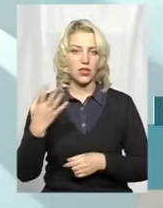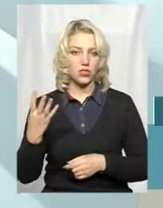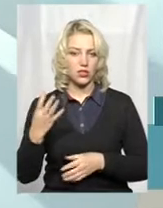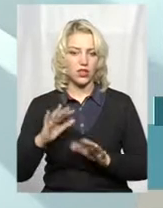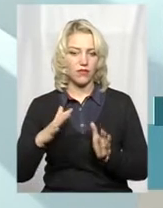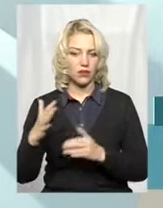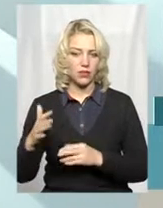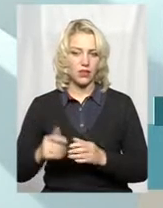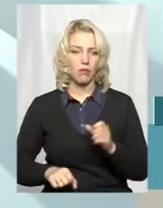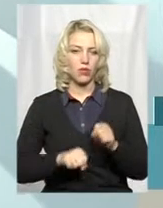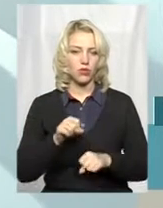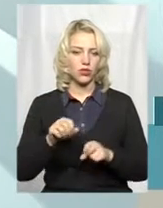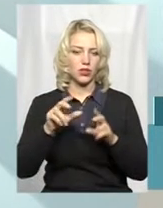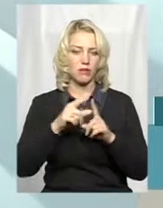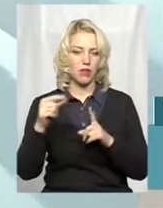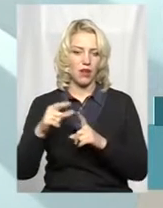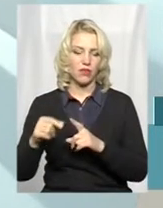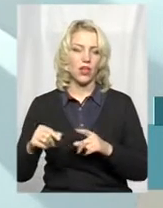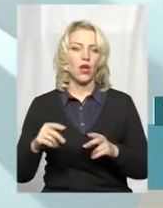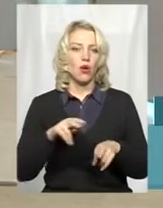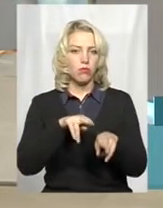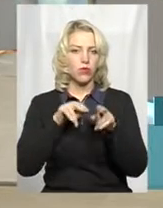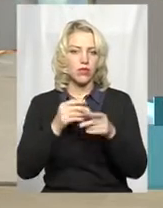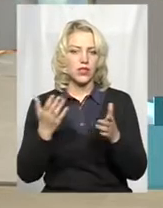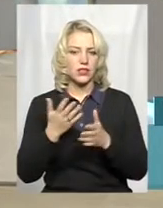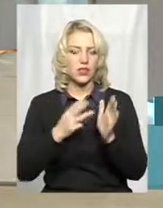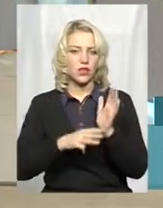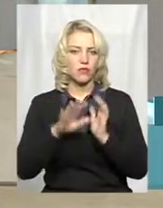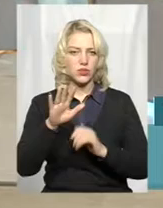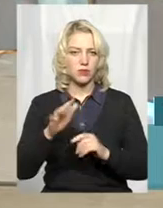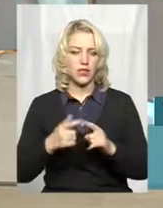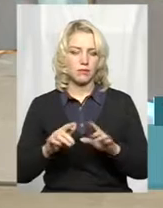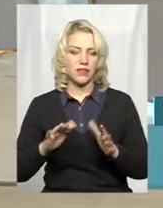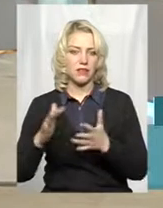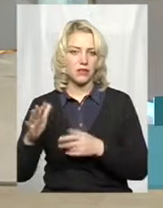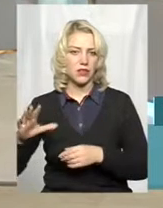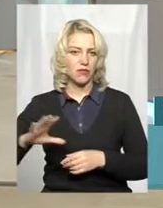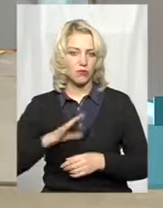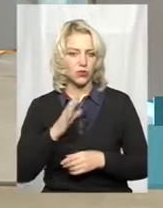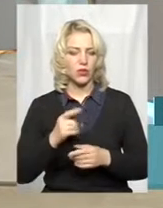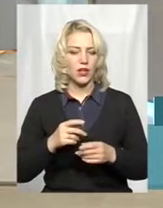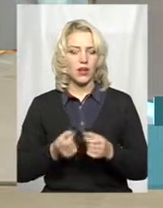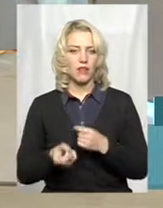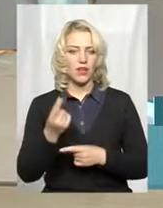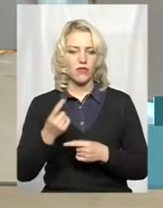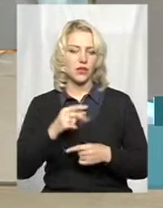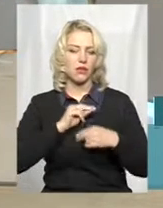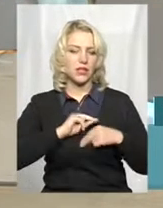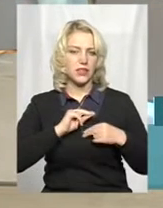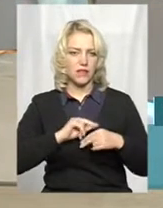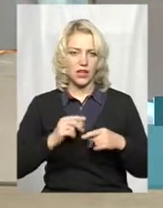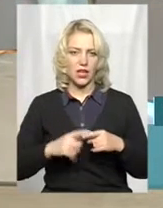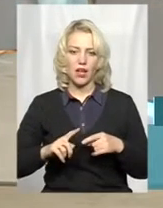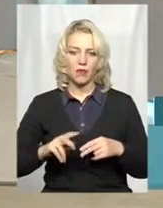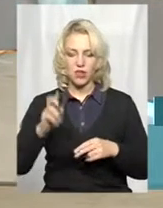випадки порушень правил полювання, з яких 85 випадків було виявлено працівниками державної лісової охорони,